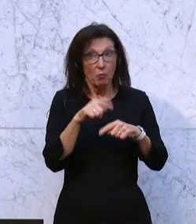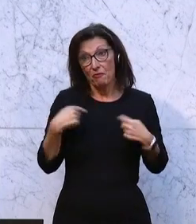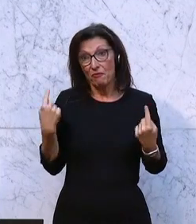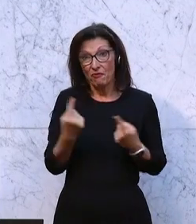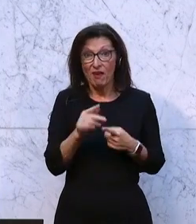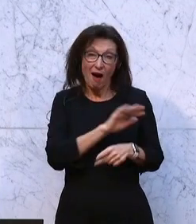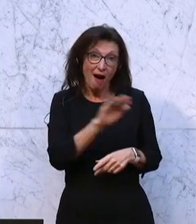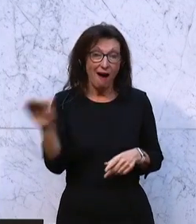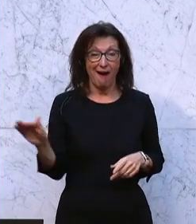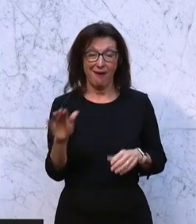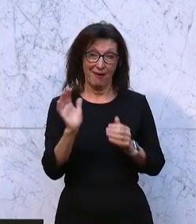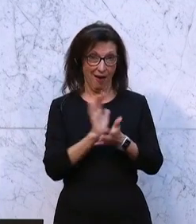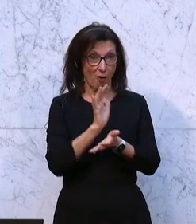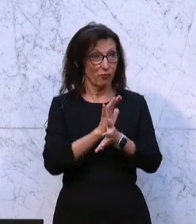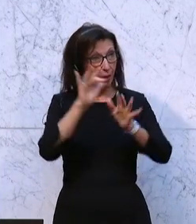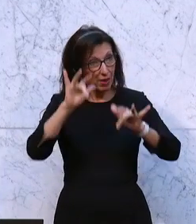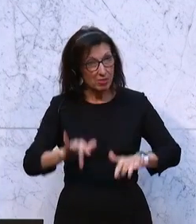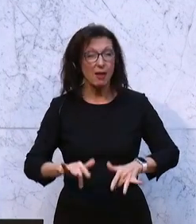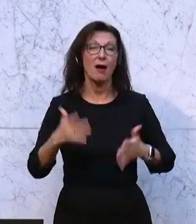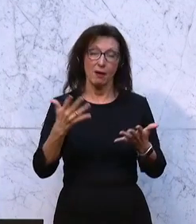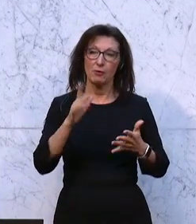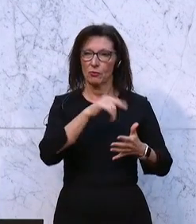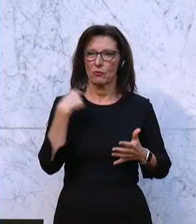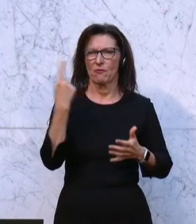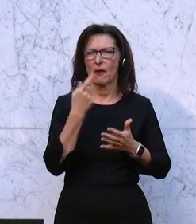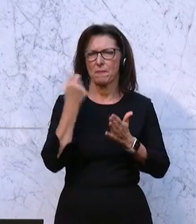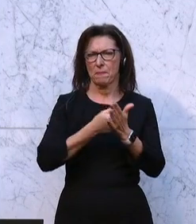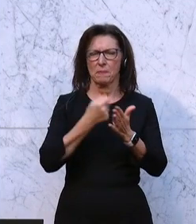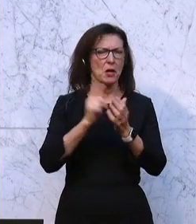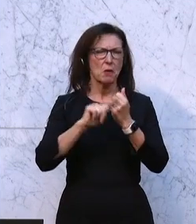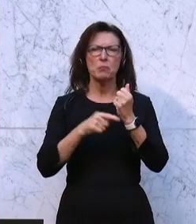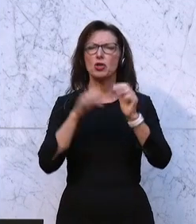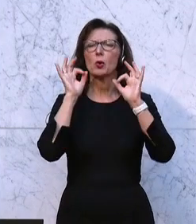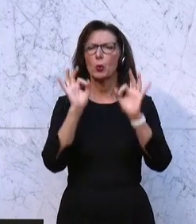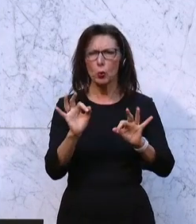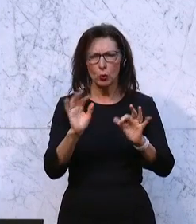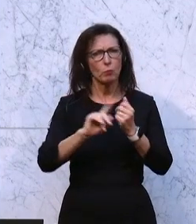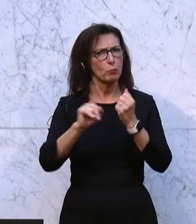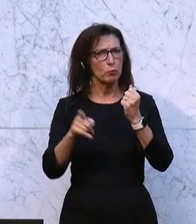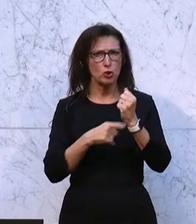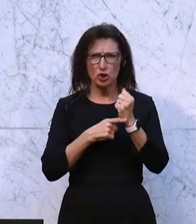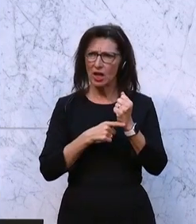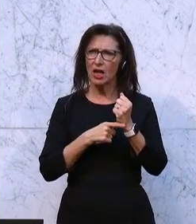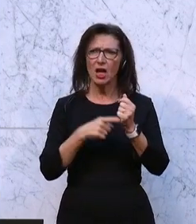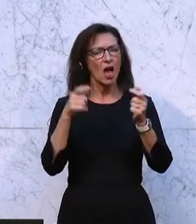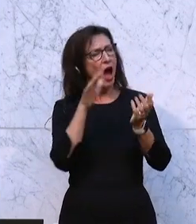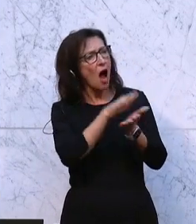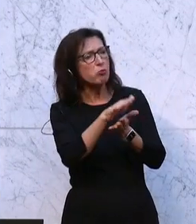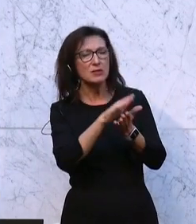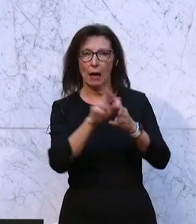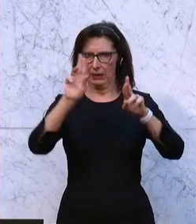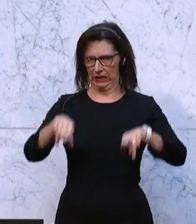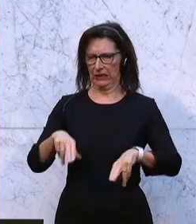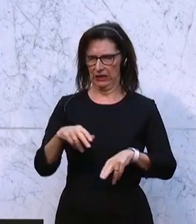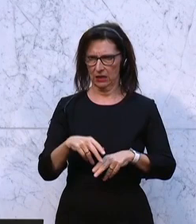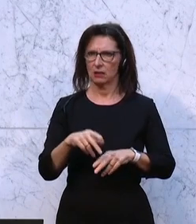allen und daran werden wir auch konsequent weiterarbeiten. Dieses Budget ist gut, dieses Budget trifft die richtigen Investitionen und damit